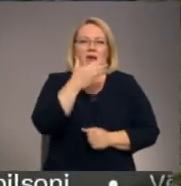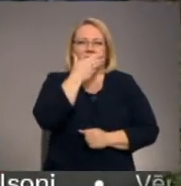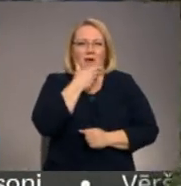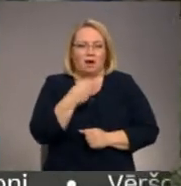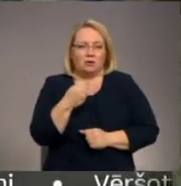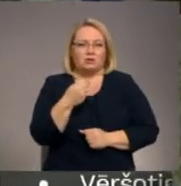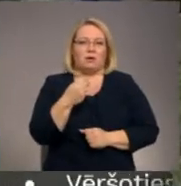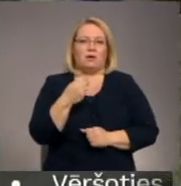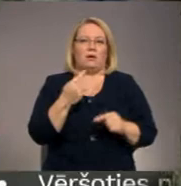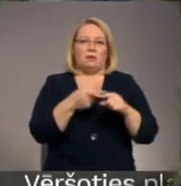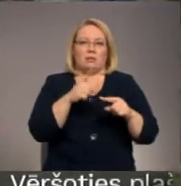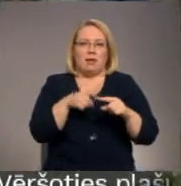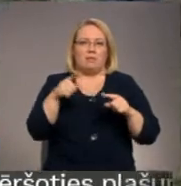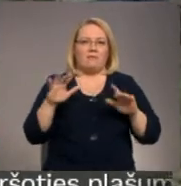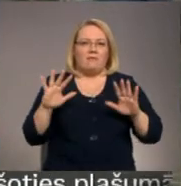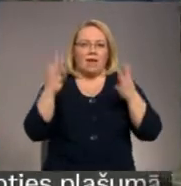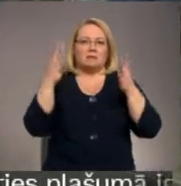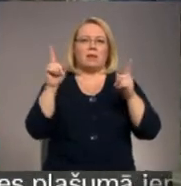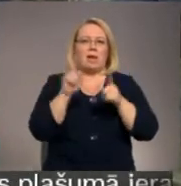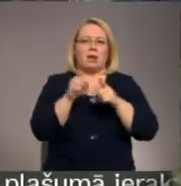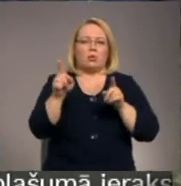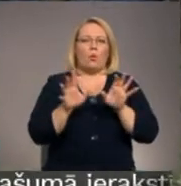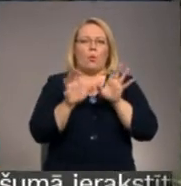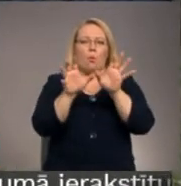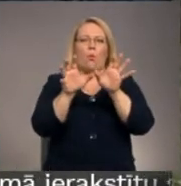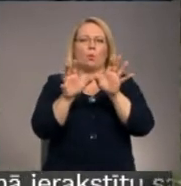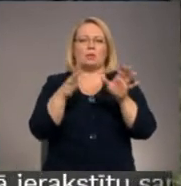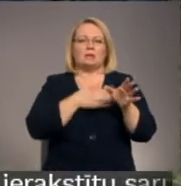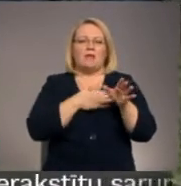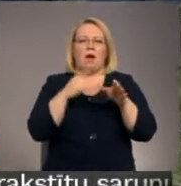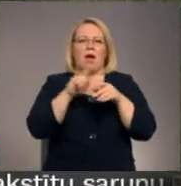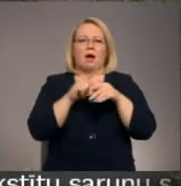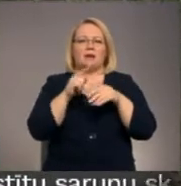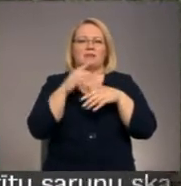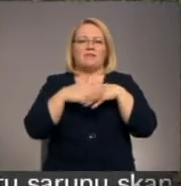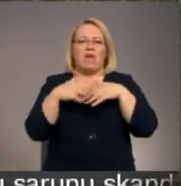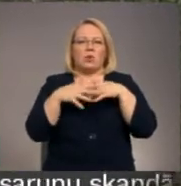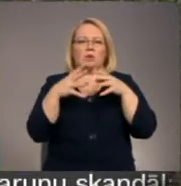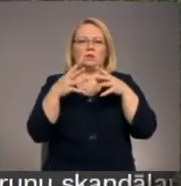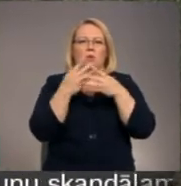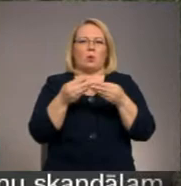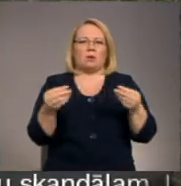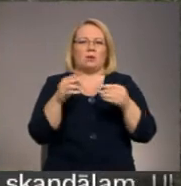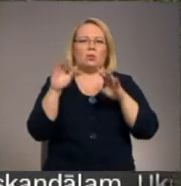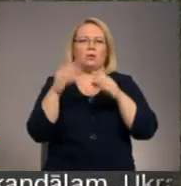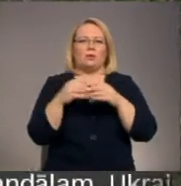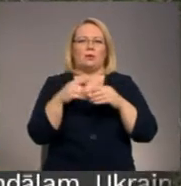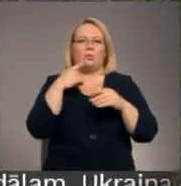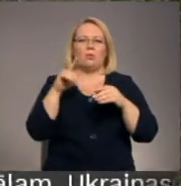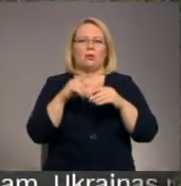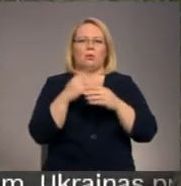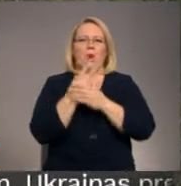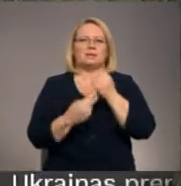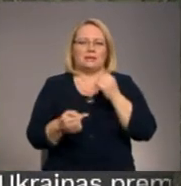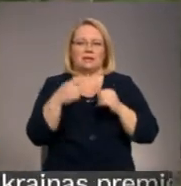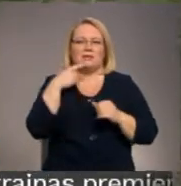viņš diezgan veiksmīgi arī tos mizgraušas savās sveķos noslīcina. Pēdējā laikā kopš gaisa temperatūras vairs nav gada